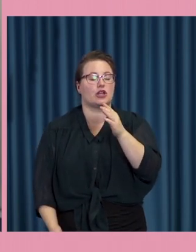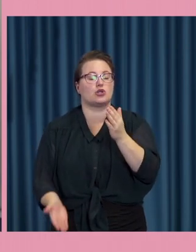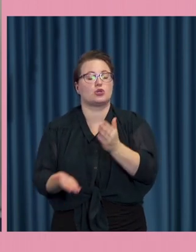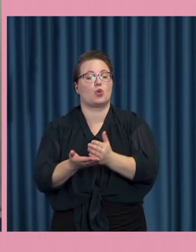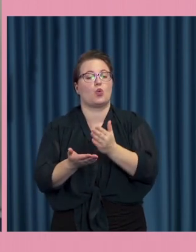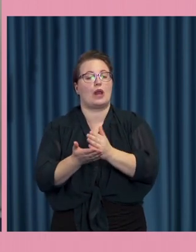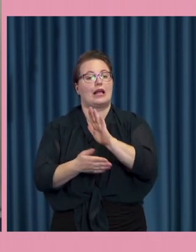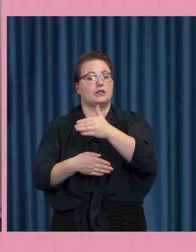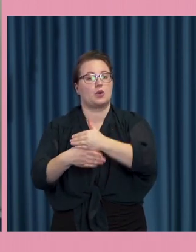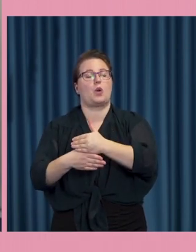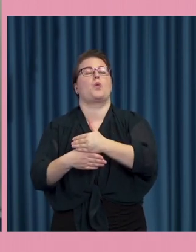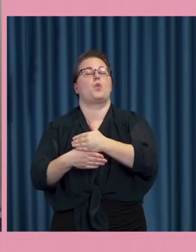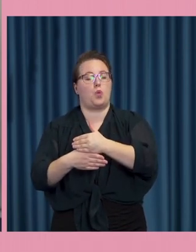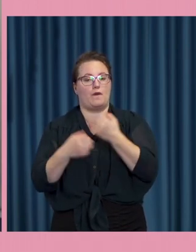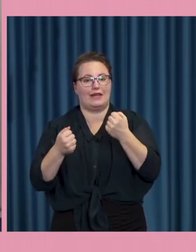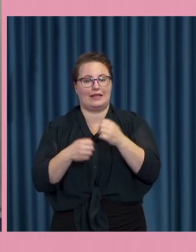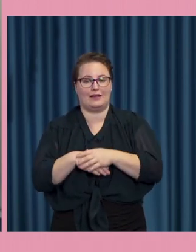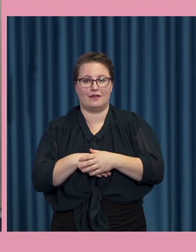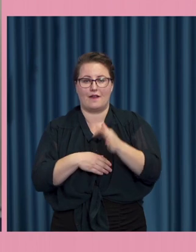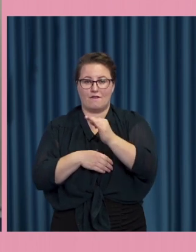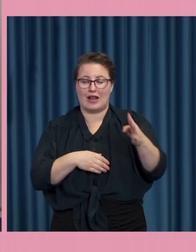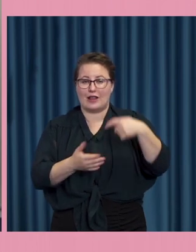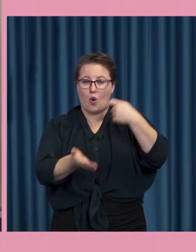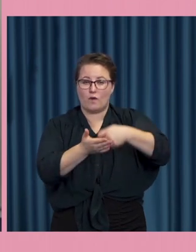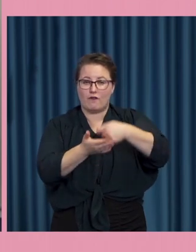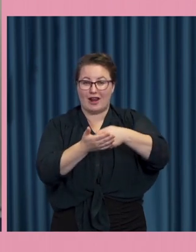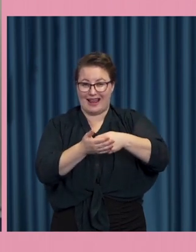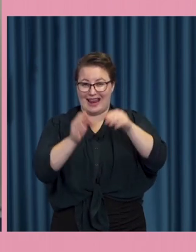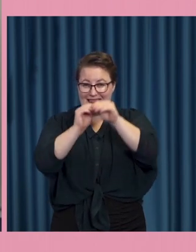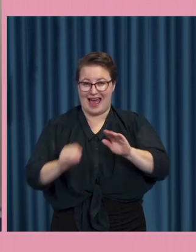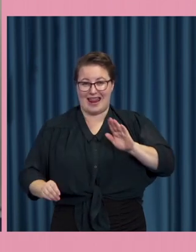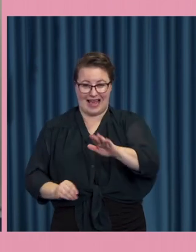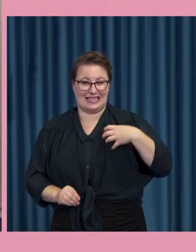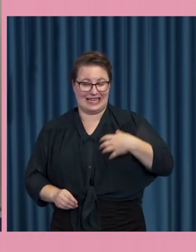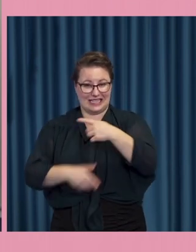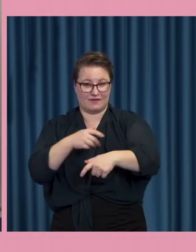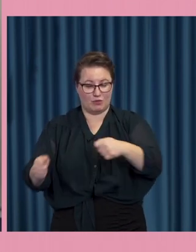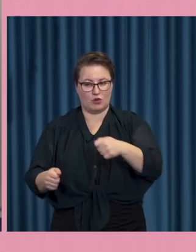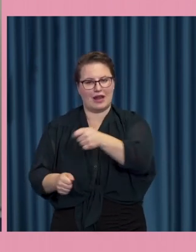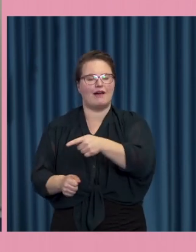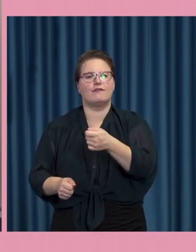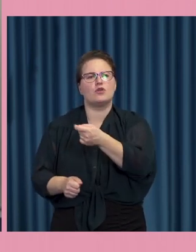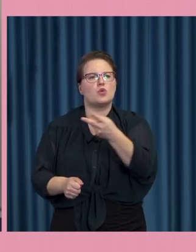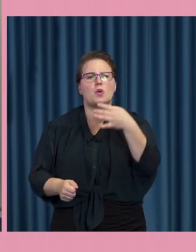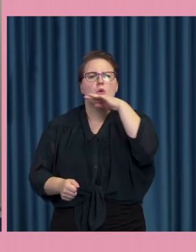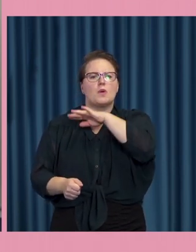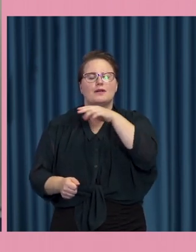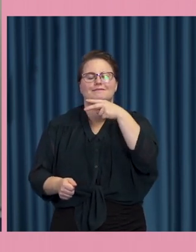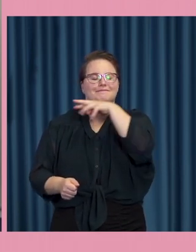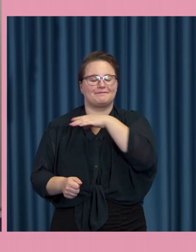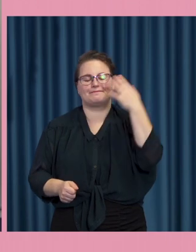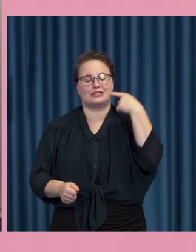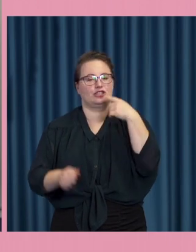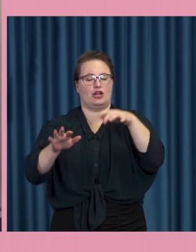den förra ordförande i Lärmlands riksförbund han skrev ett inlägg för några år sedan och han sa